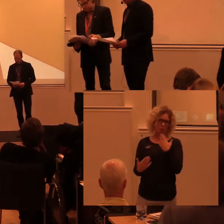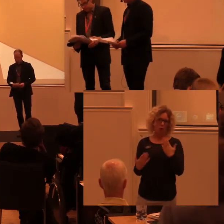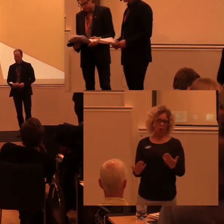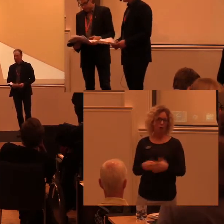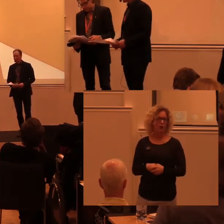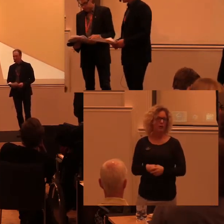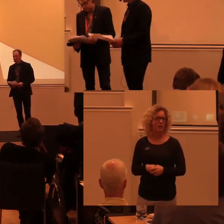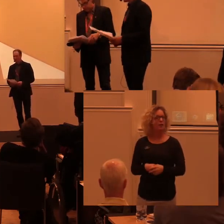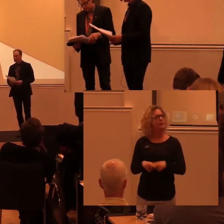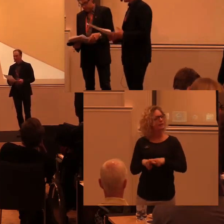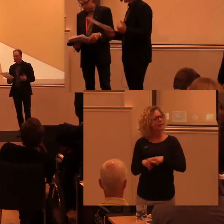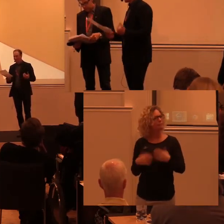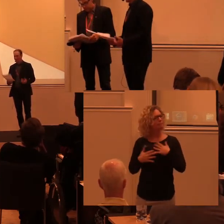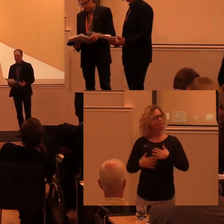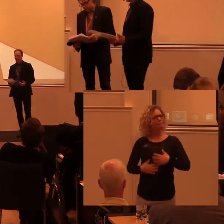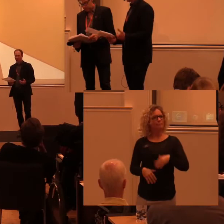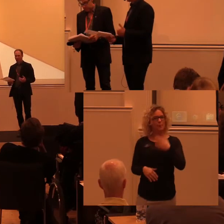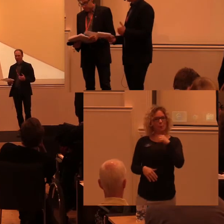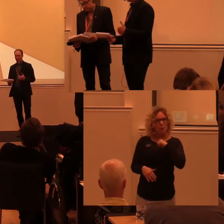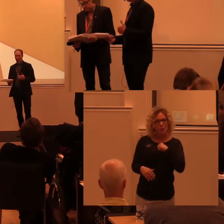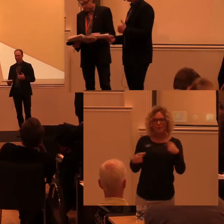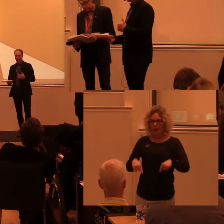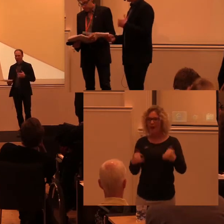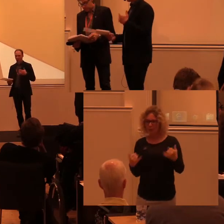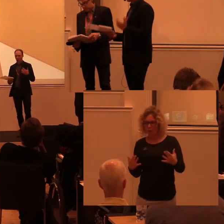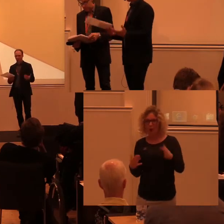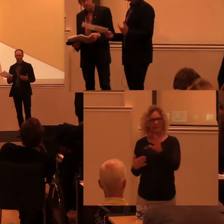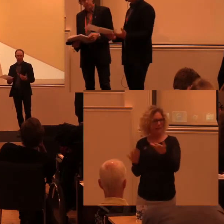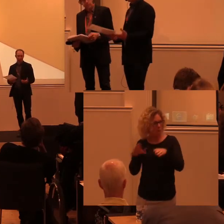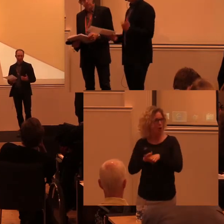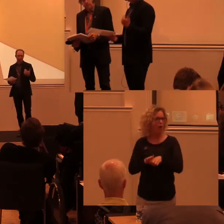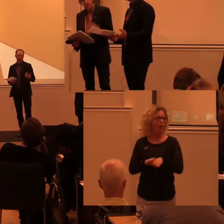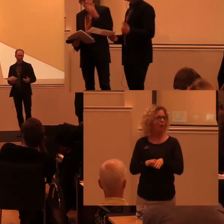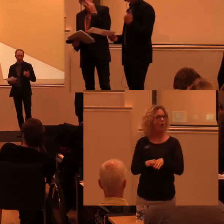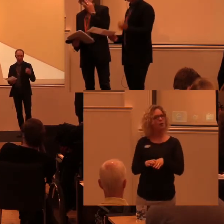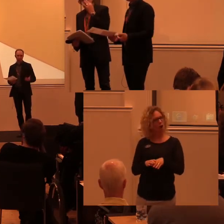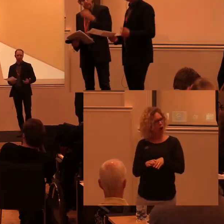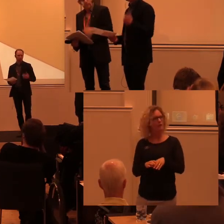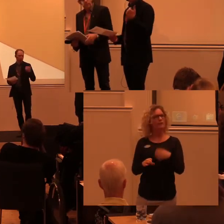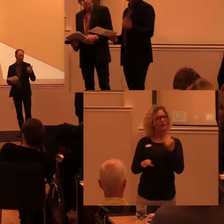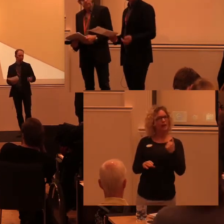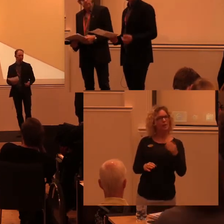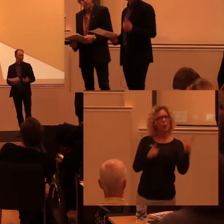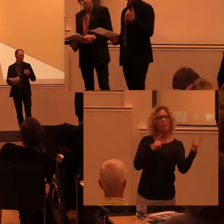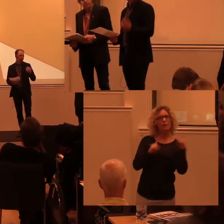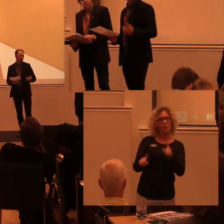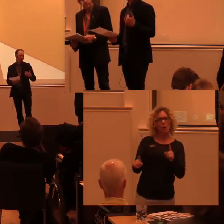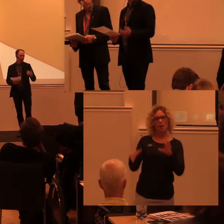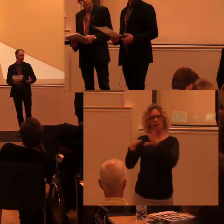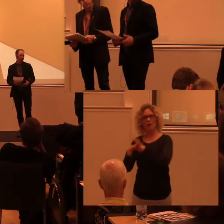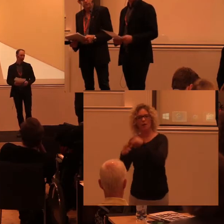Och det känns jätteroligt att vi är här och på något sätt kopplar ihop humaniora med teknik.